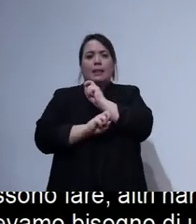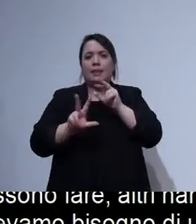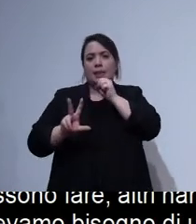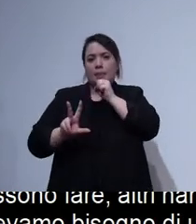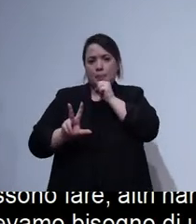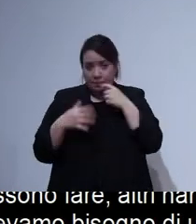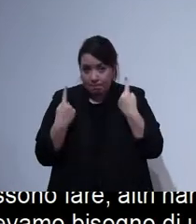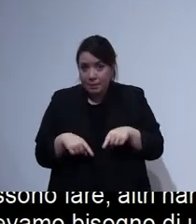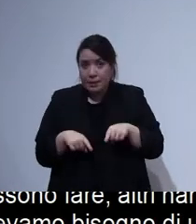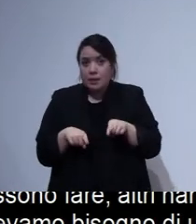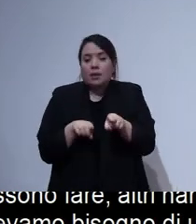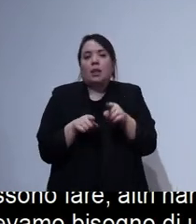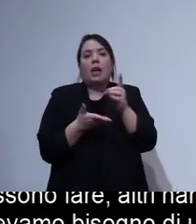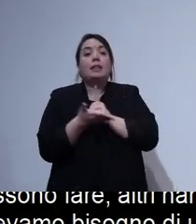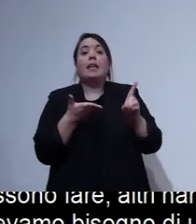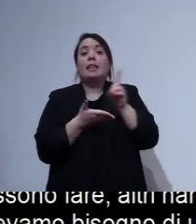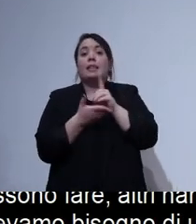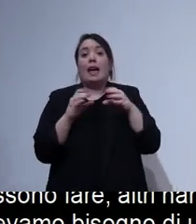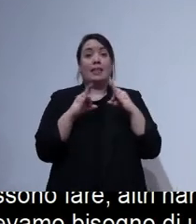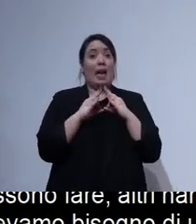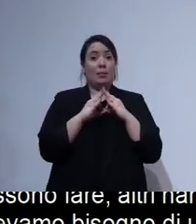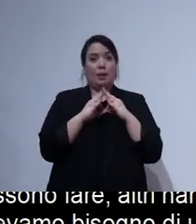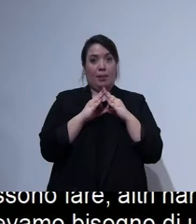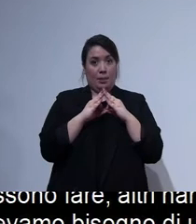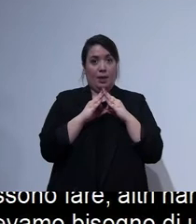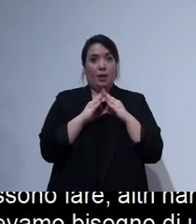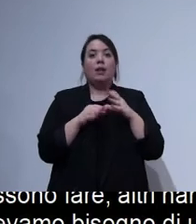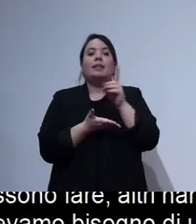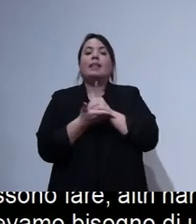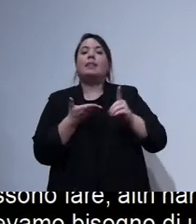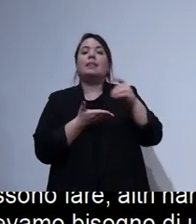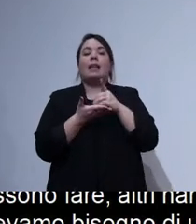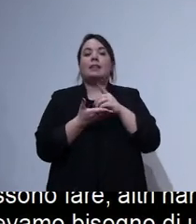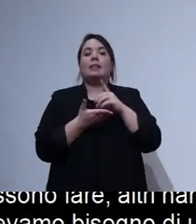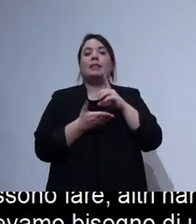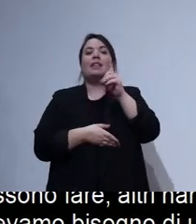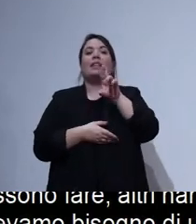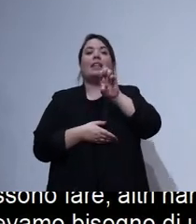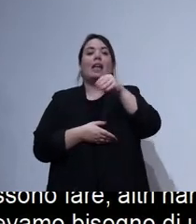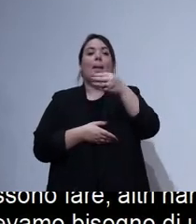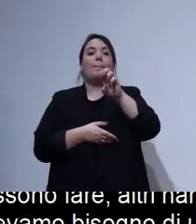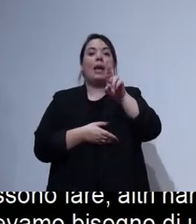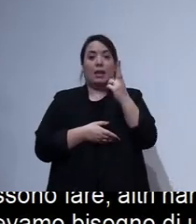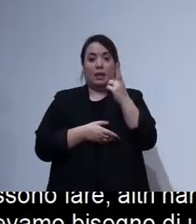Airbnb è un'azienda che viene definita design driven, intanto perché i